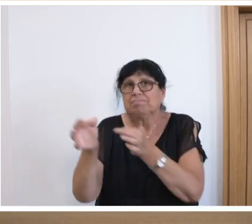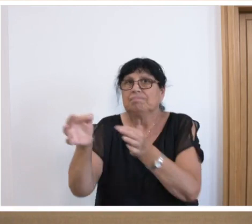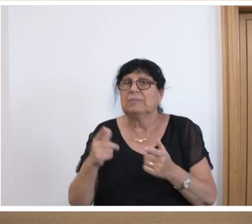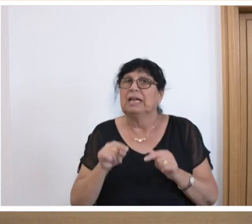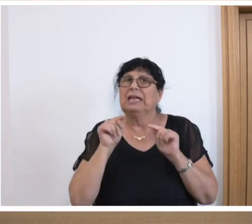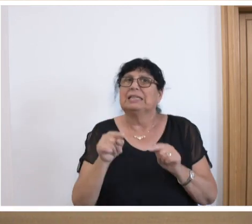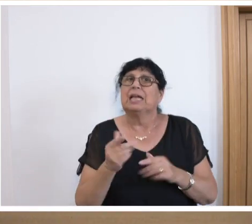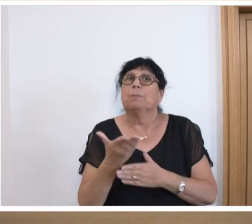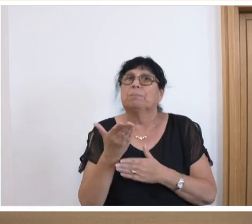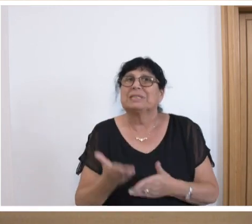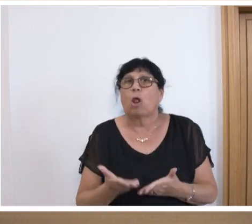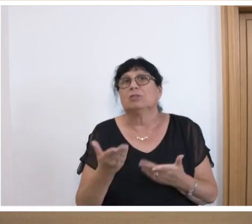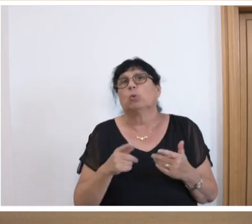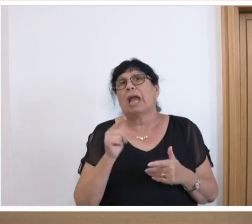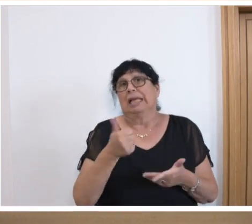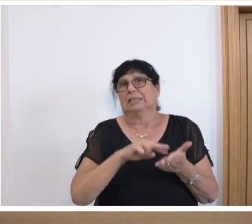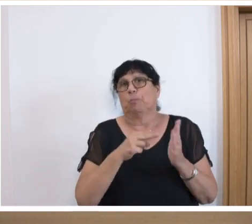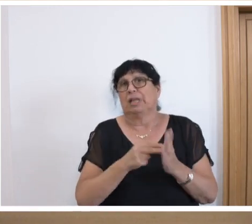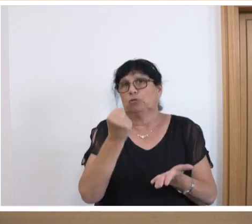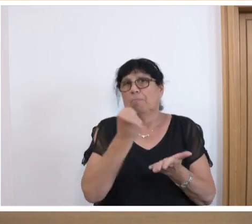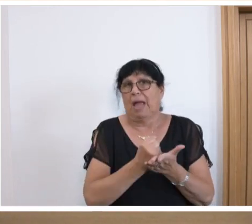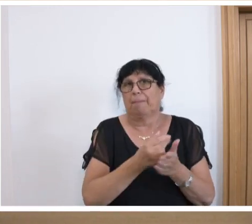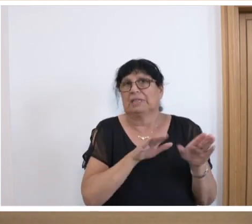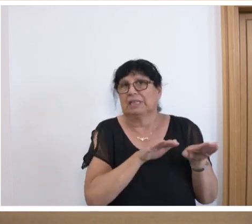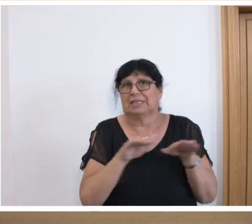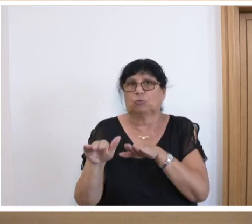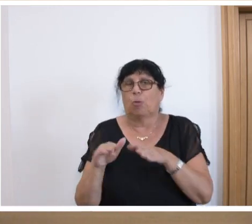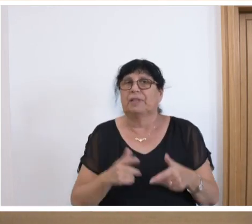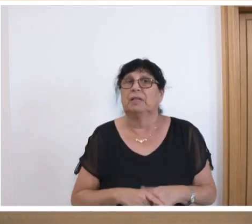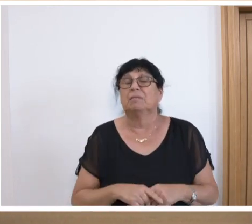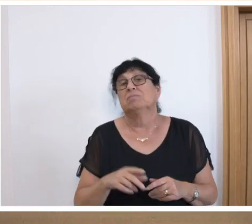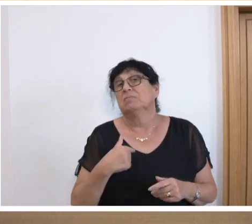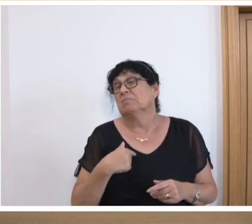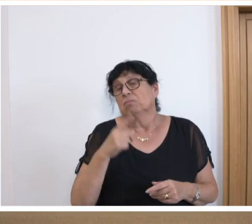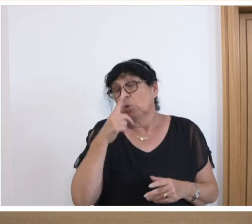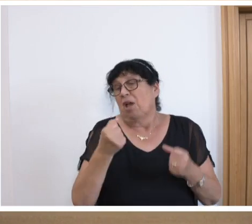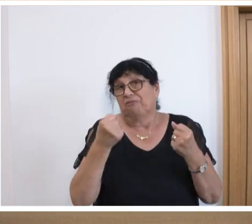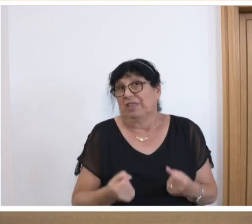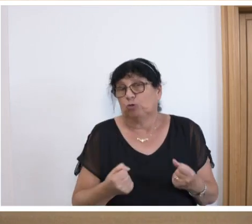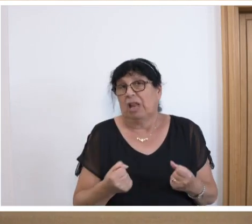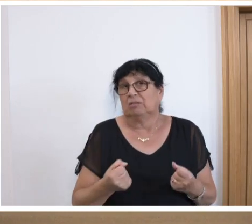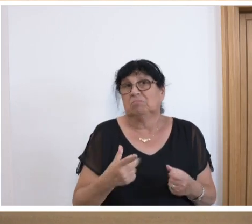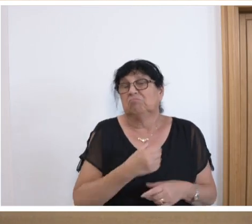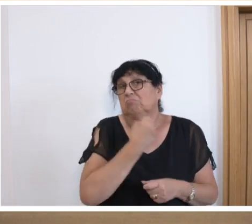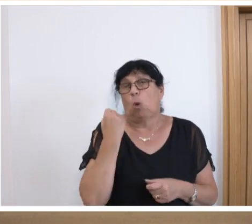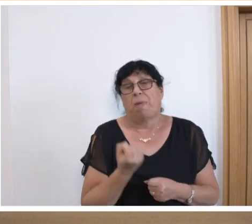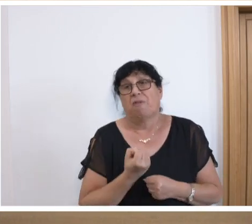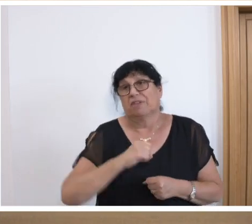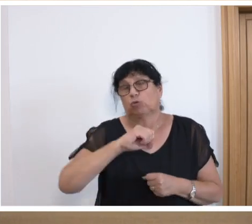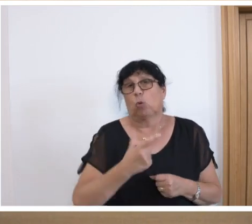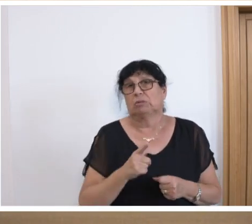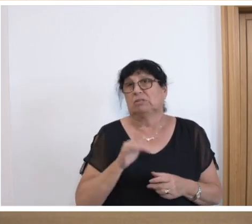die Besoldung eines politischen Beamten reingeschoben wurde. Ich kann nur noch mal feststellen, das ist wirklich ein grober Verstoß gegen